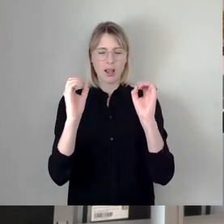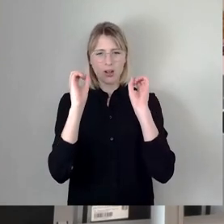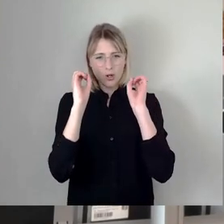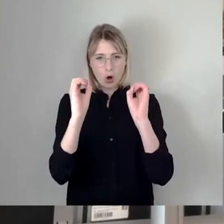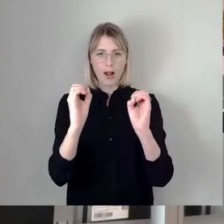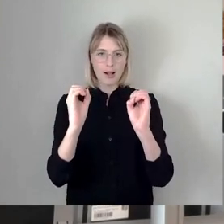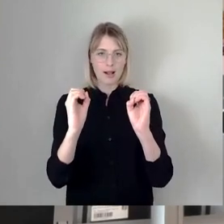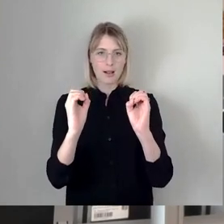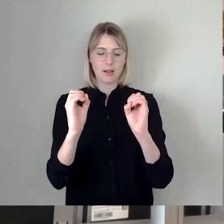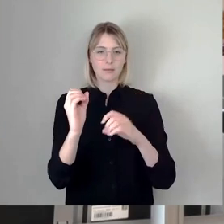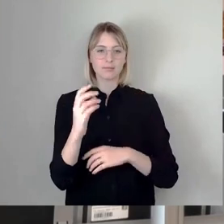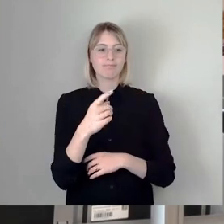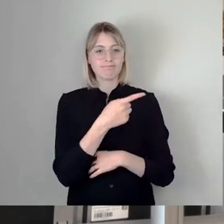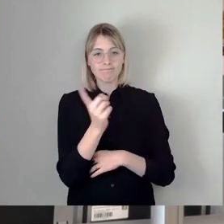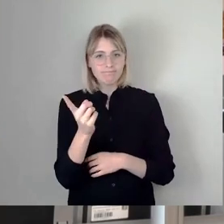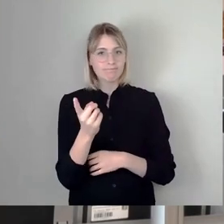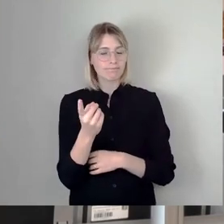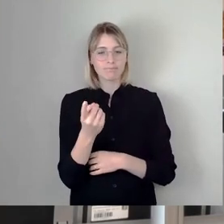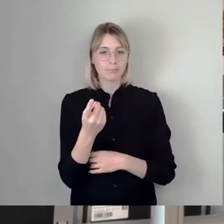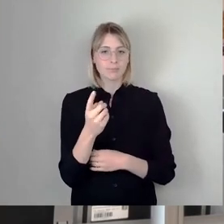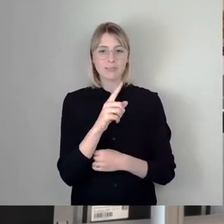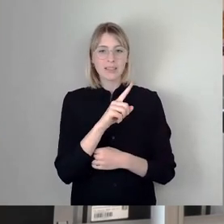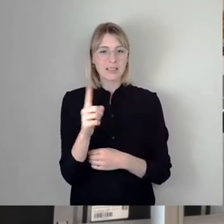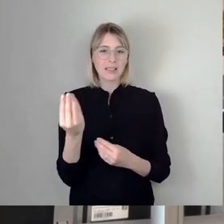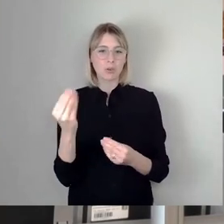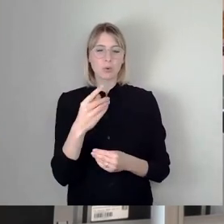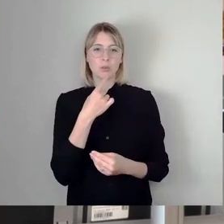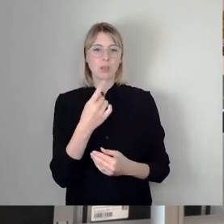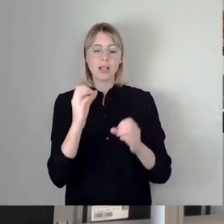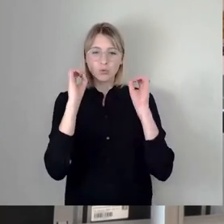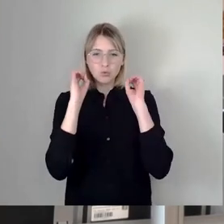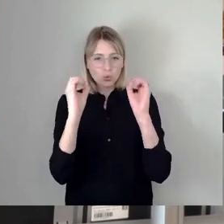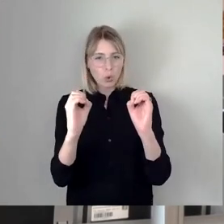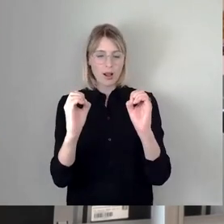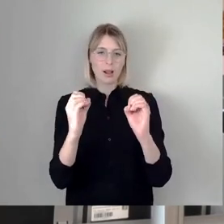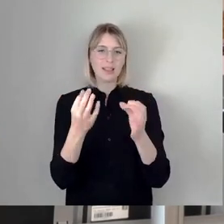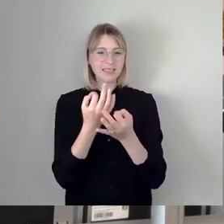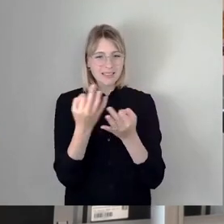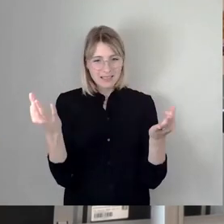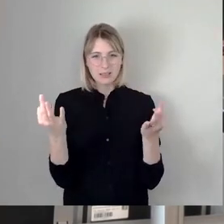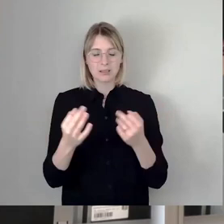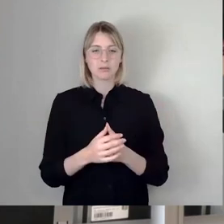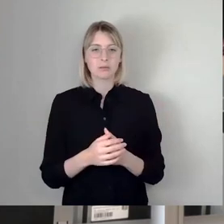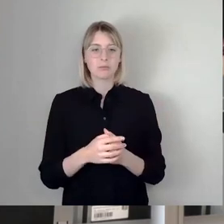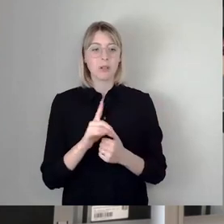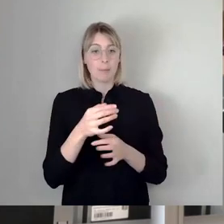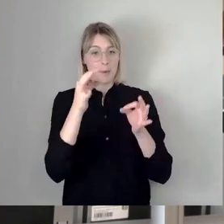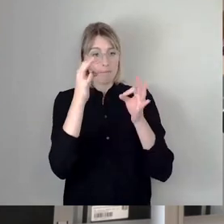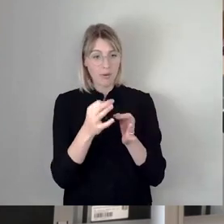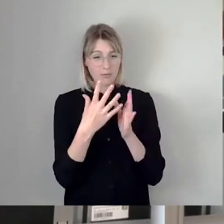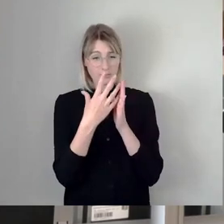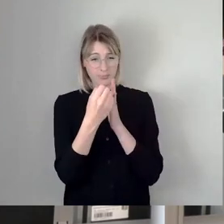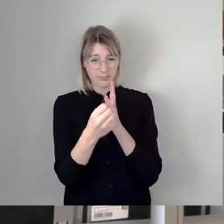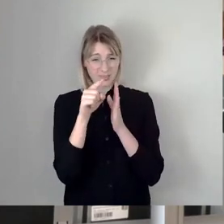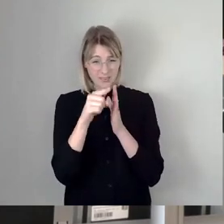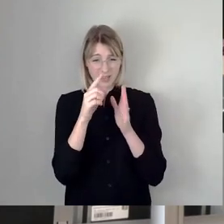Ihr Beitrag zu den Filmnächten am Ellbufer war Null. Erst als sie erkannt haben, dass dieses Thema große Wellen